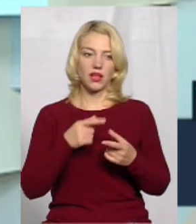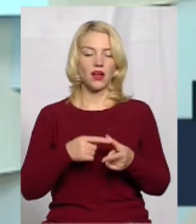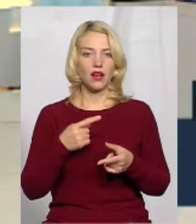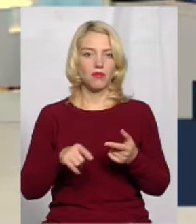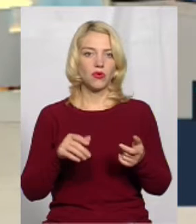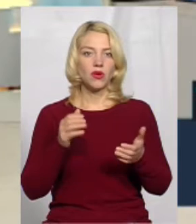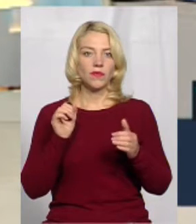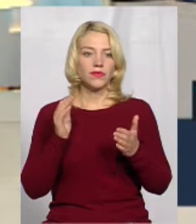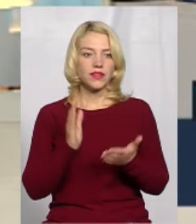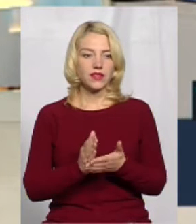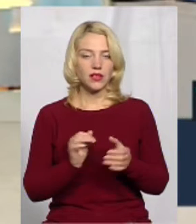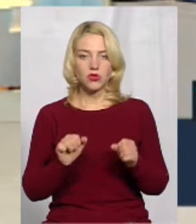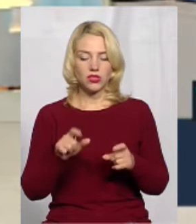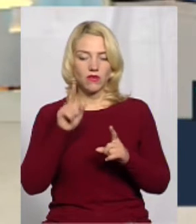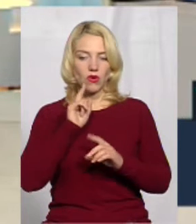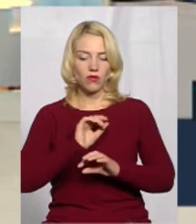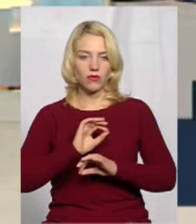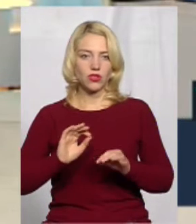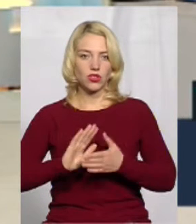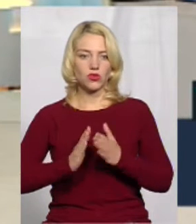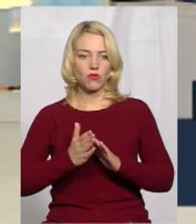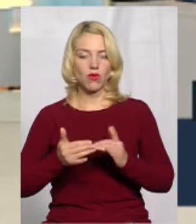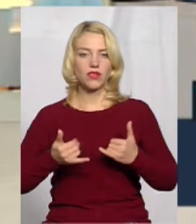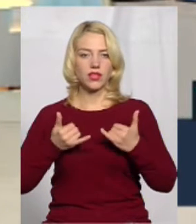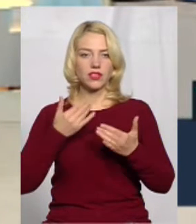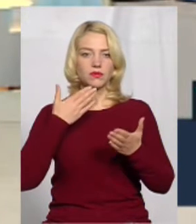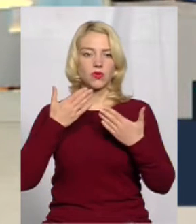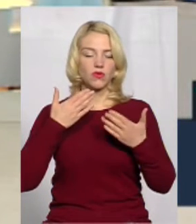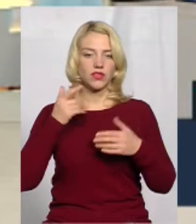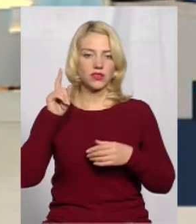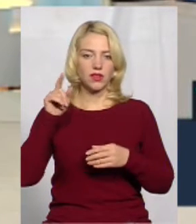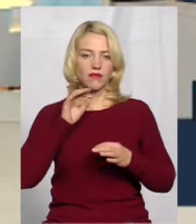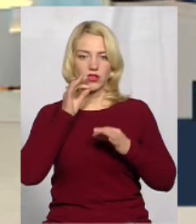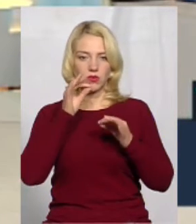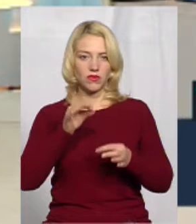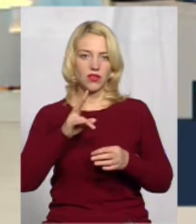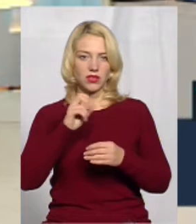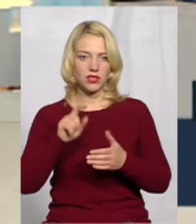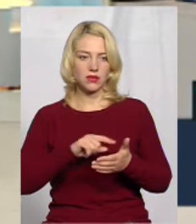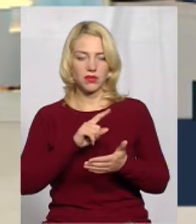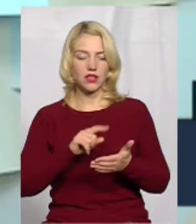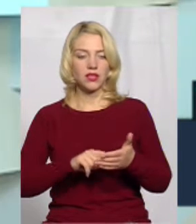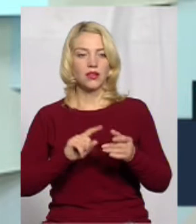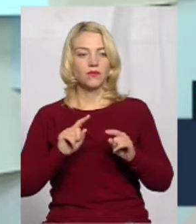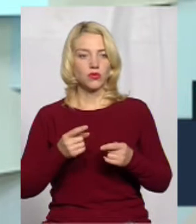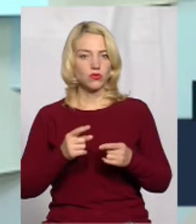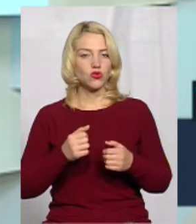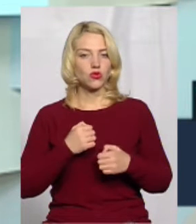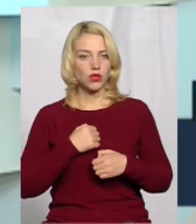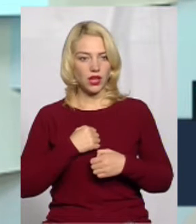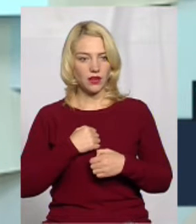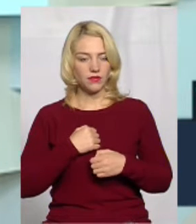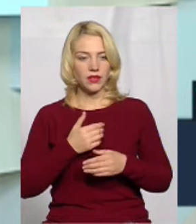є, можливо, якісь комфортніші умови для спілкування і там відповідають на запитання. Тому шкода,